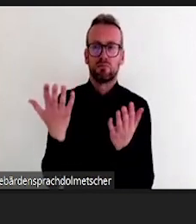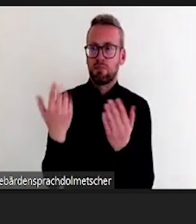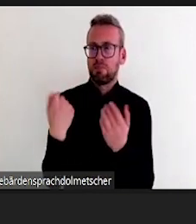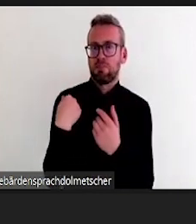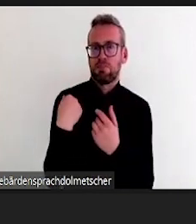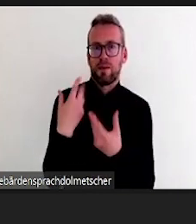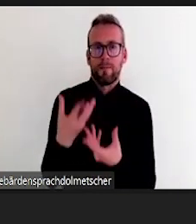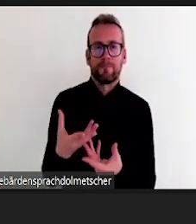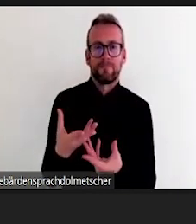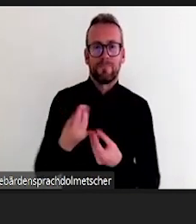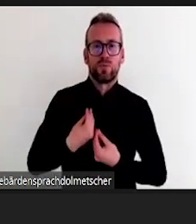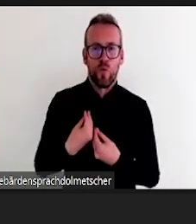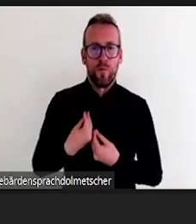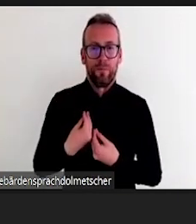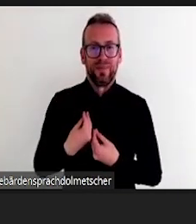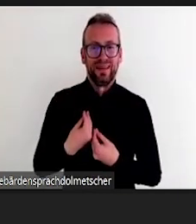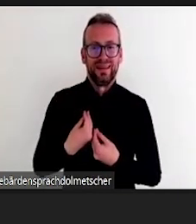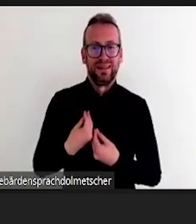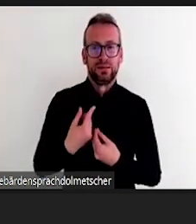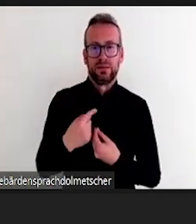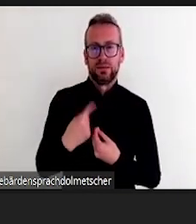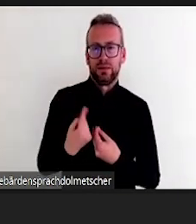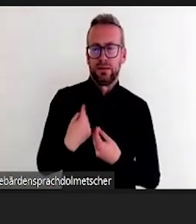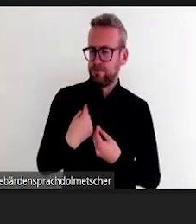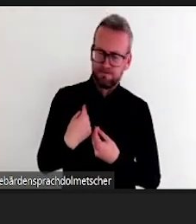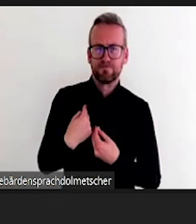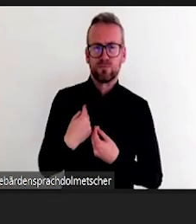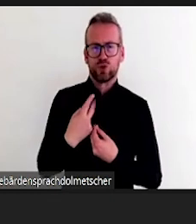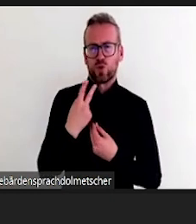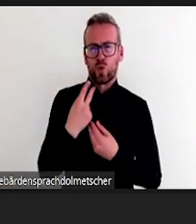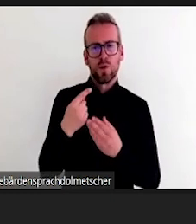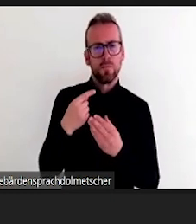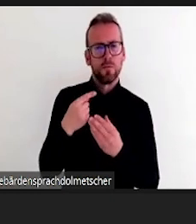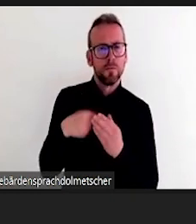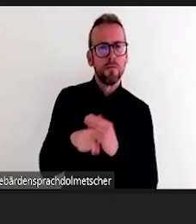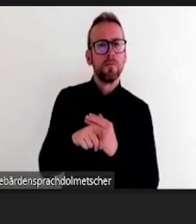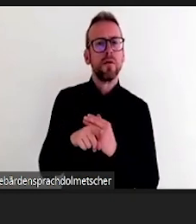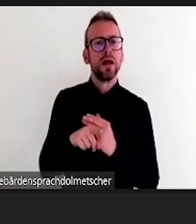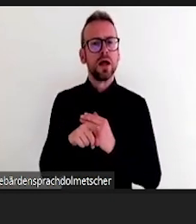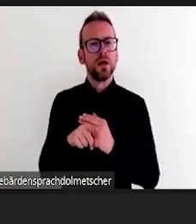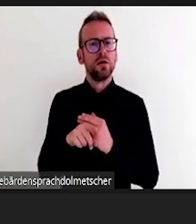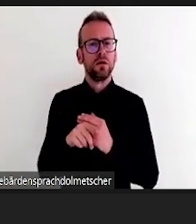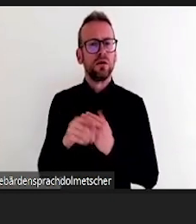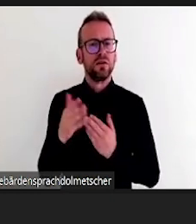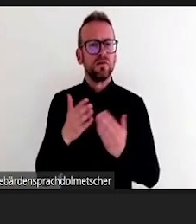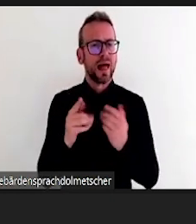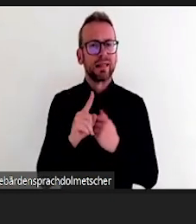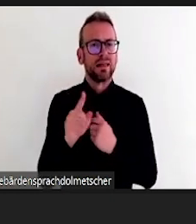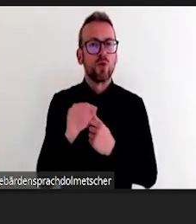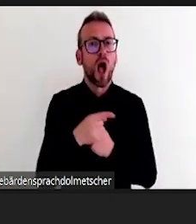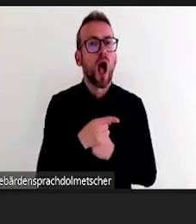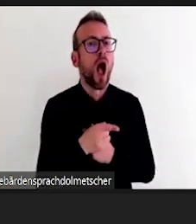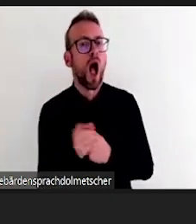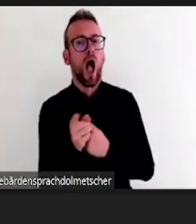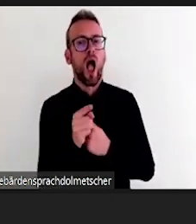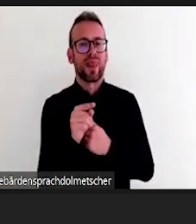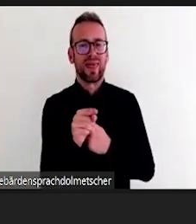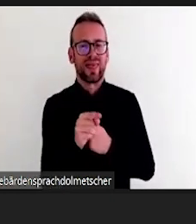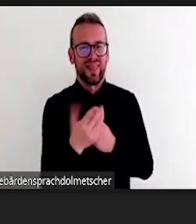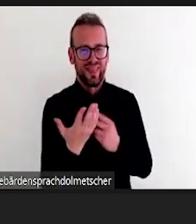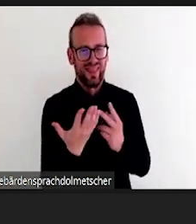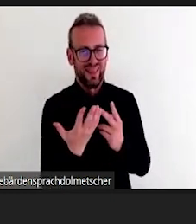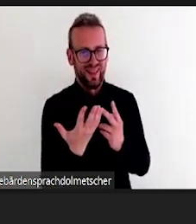sie sehr individuell arbeiten können. Das heißt, jeder kann seine persönlichen Ziele reinschreiben und seine persönlichen Dinge,